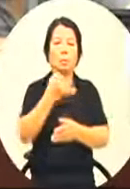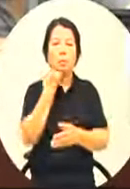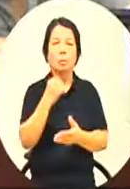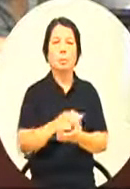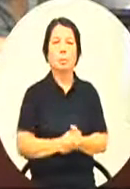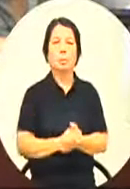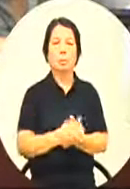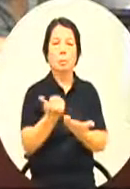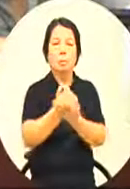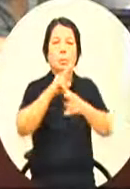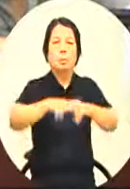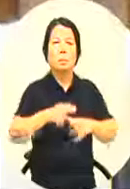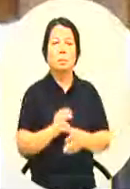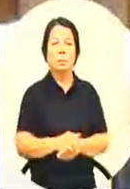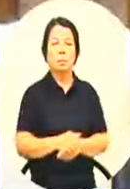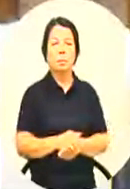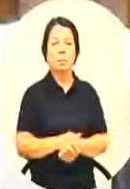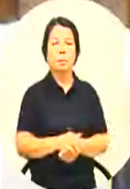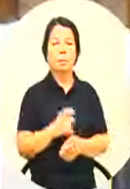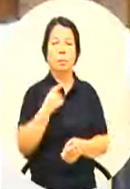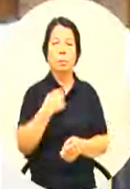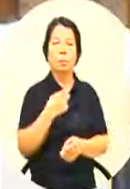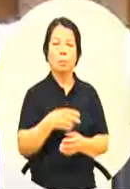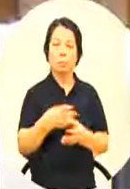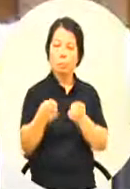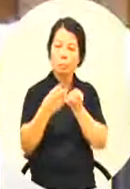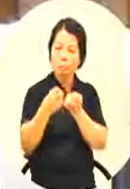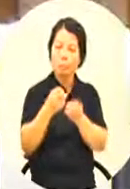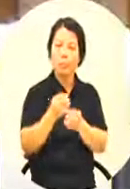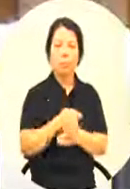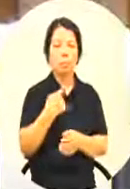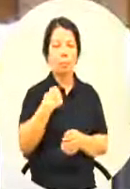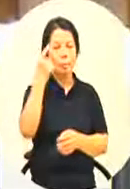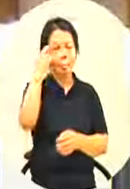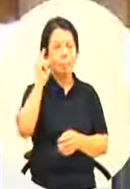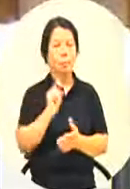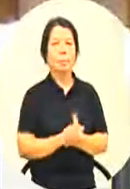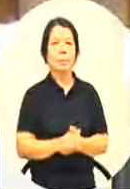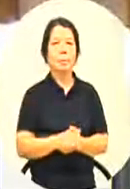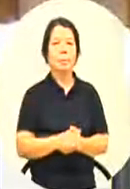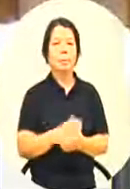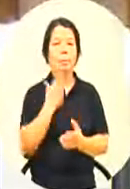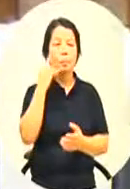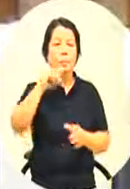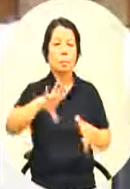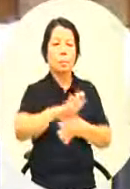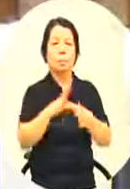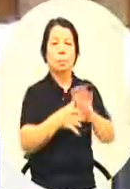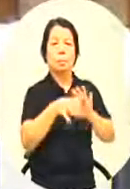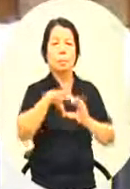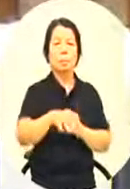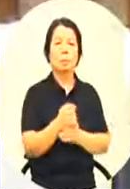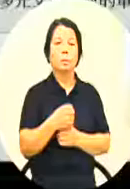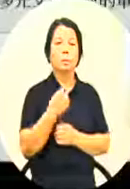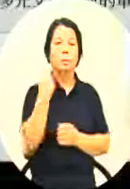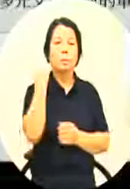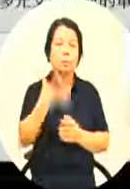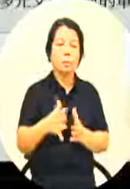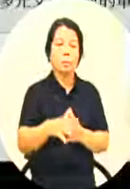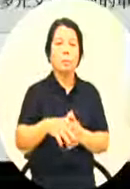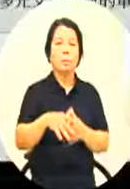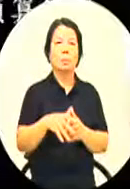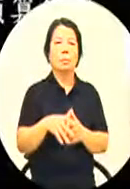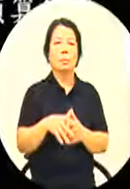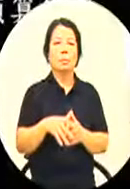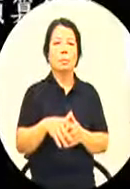好 局长你先请坐那我跟你谈一下我的看法好不好如果说这是文化局新南向政策的预算的话